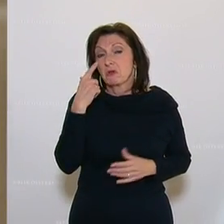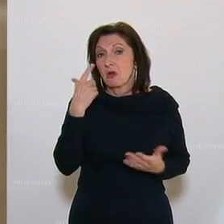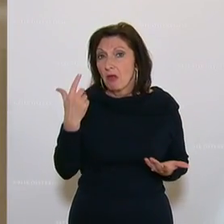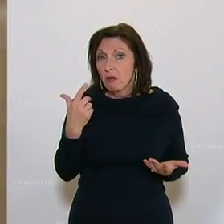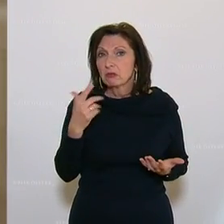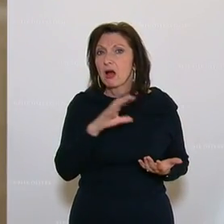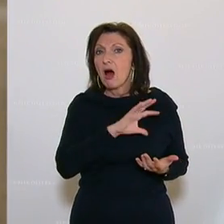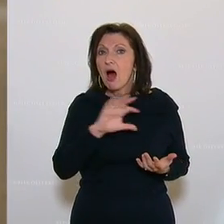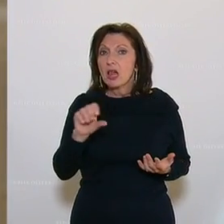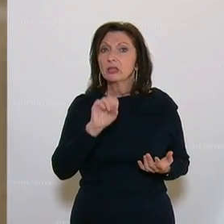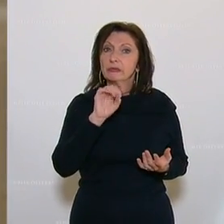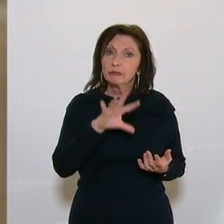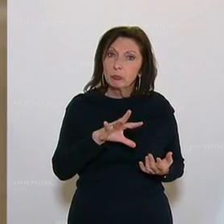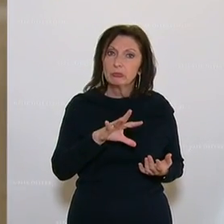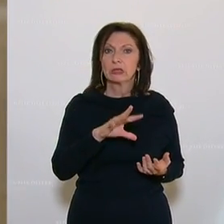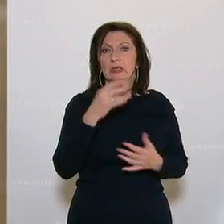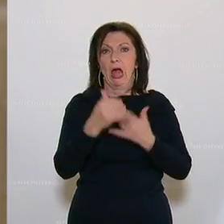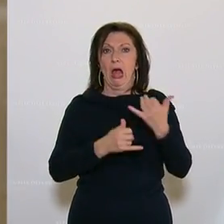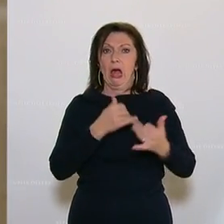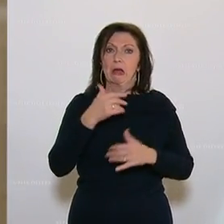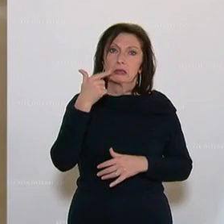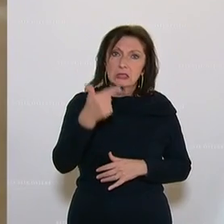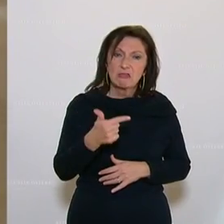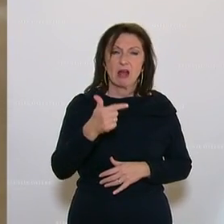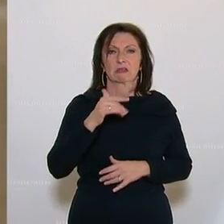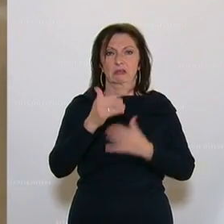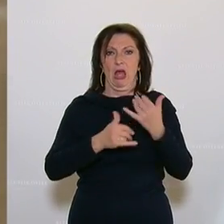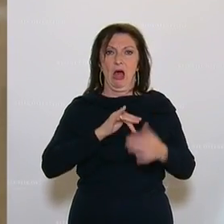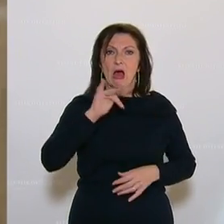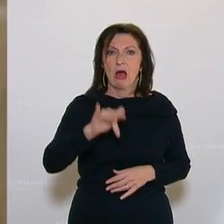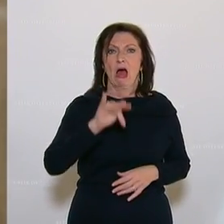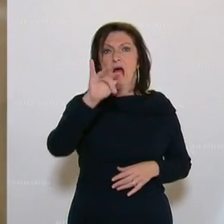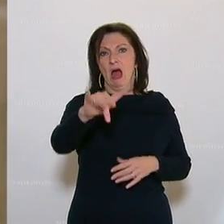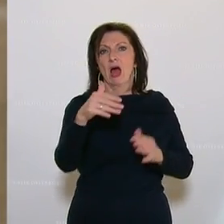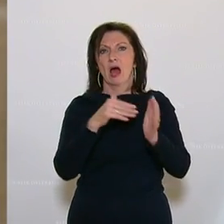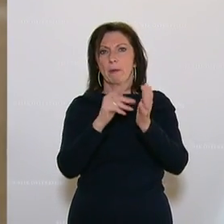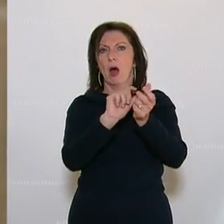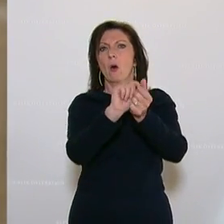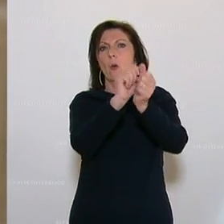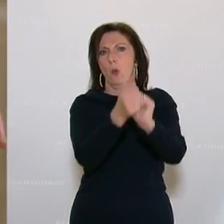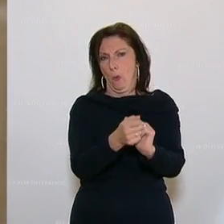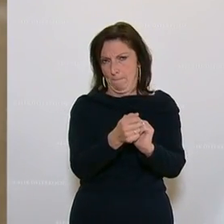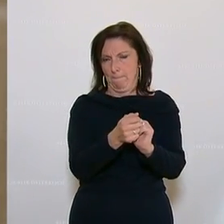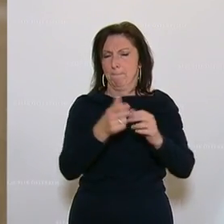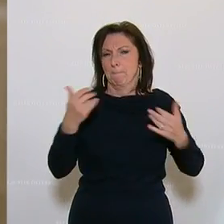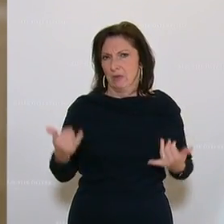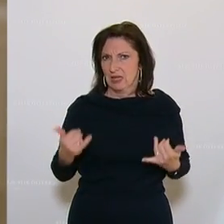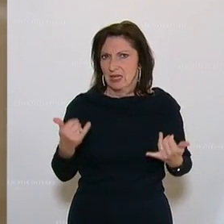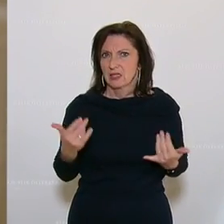dass man alle 15 bis 20 Jahre etwas nachschärfen muss. In dem Fall